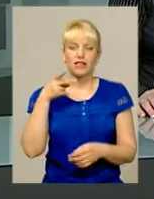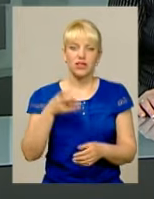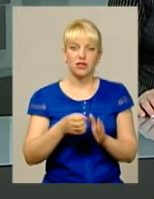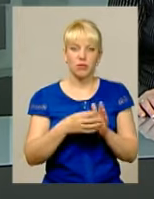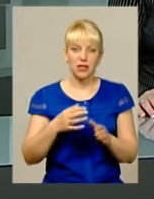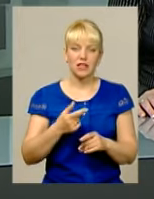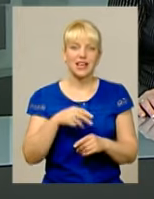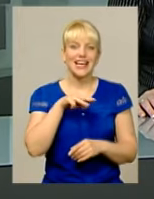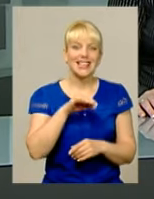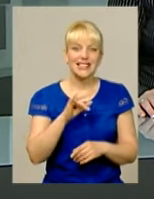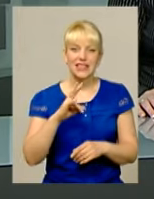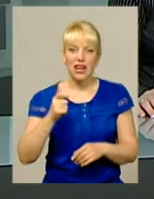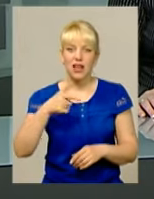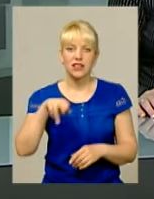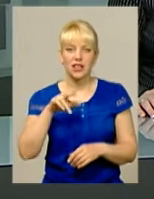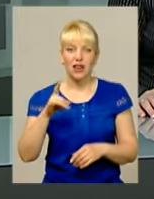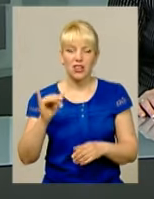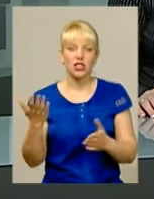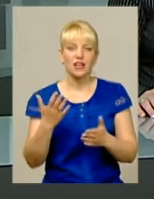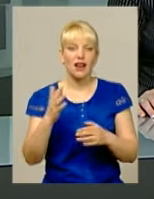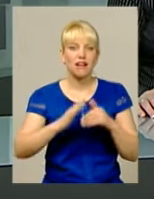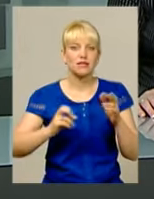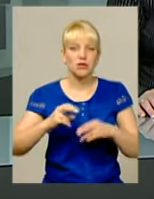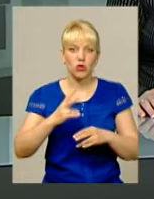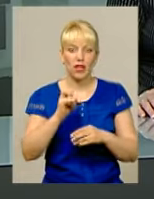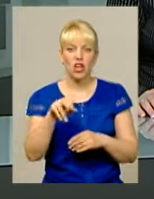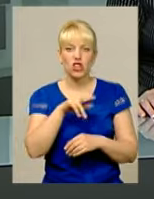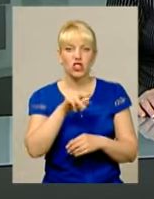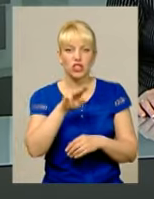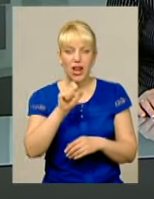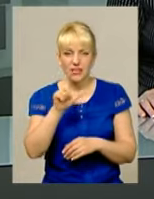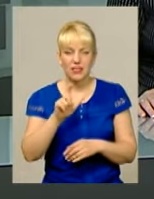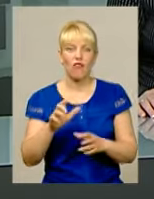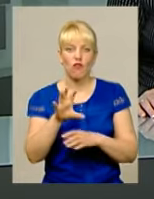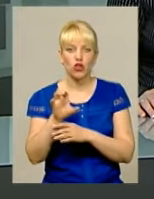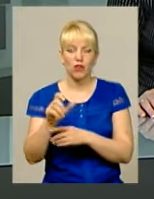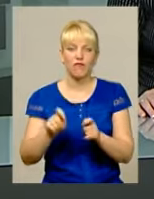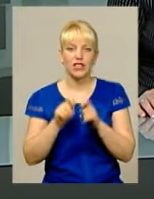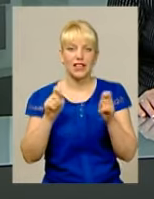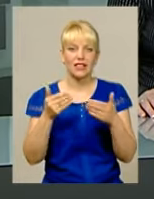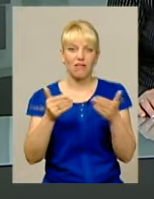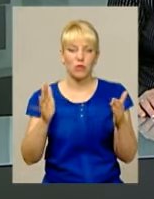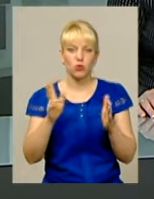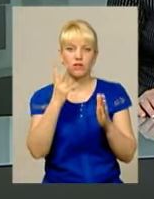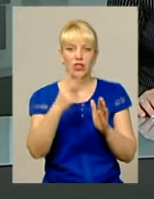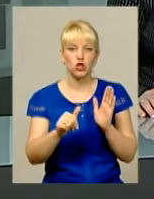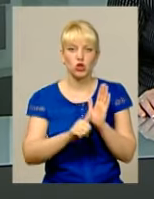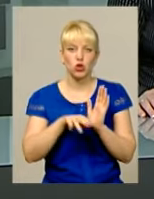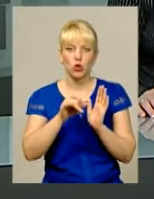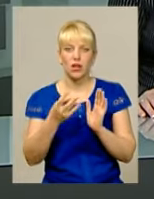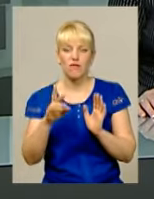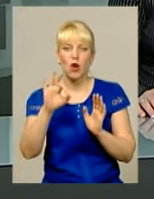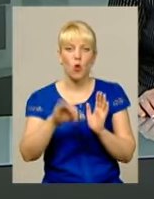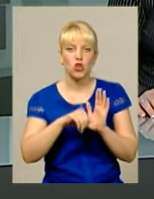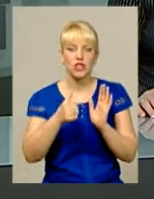Татіна Грач, котра спеціалізується на джазовій фотографії Відкриття виставки відбудеться 26 травня о 16-й